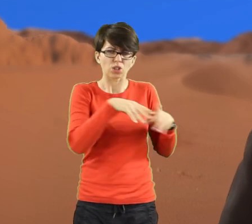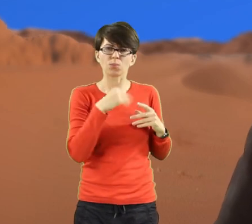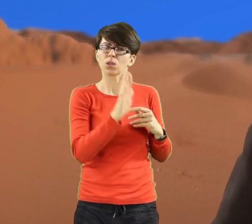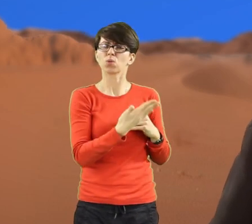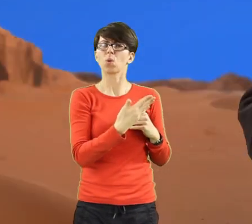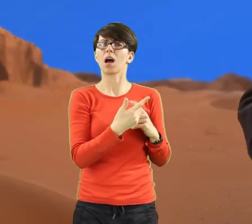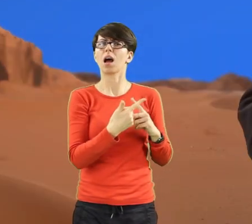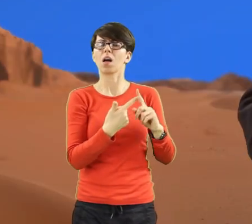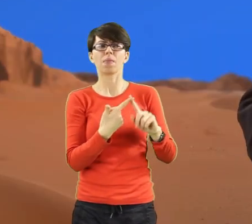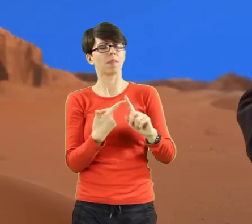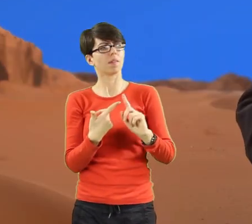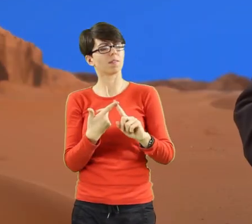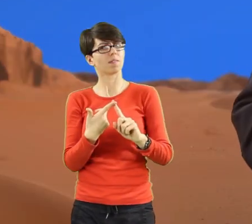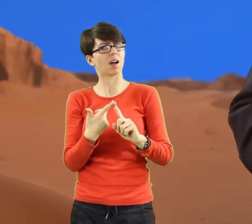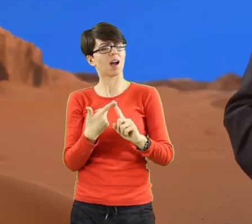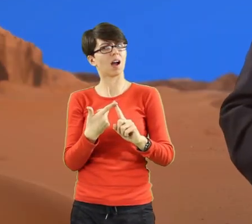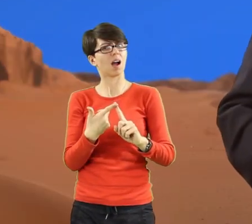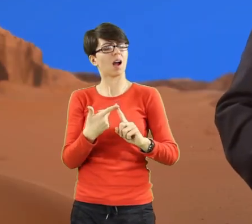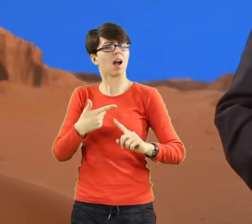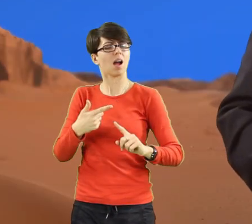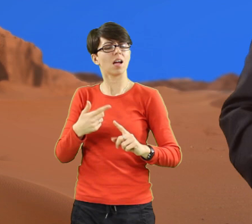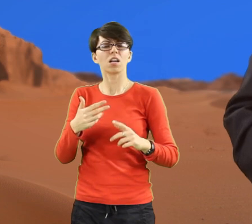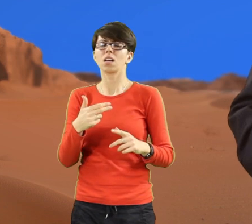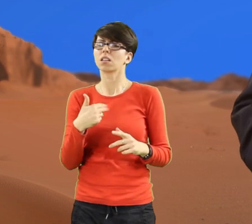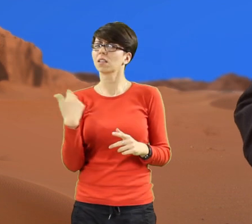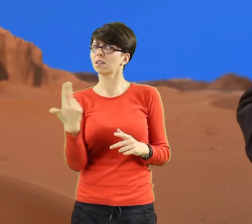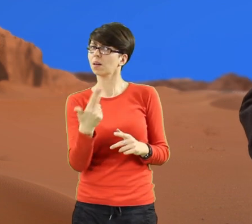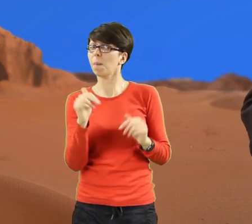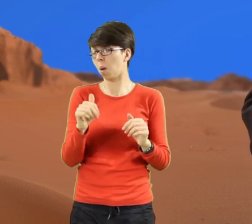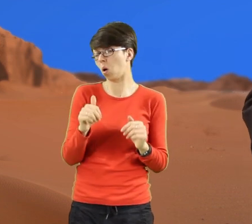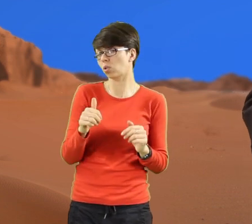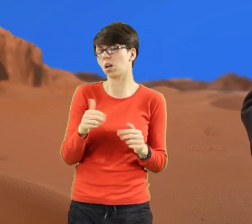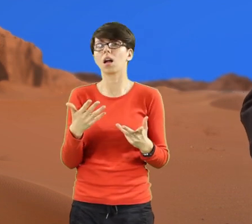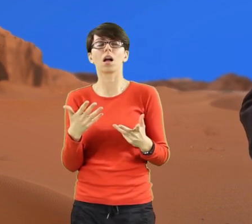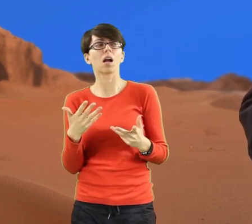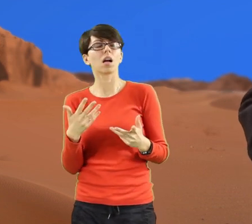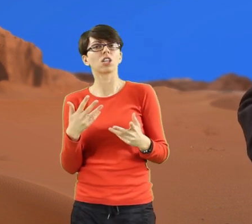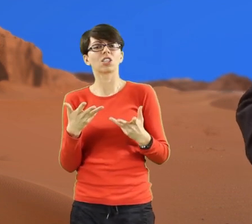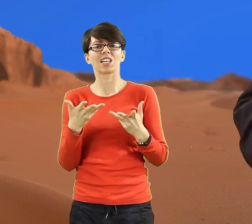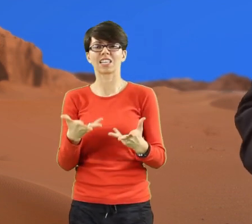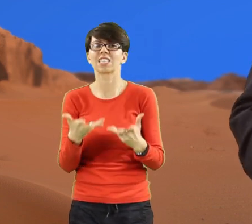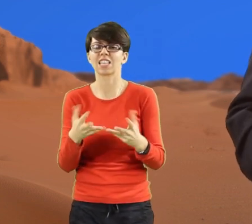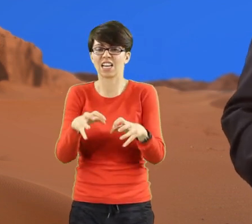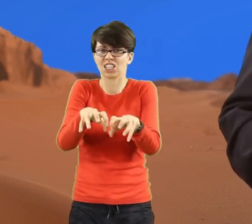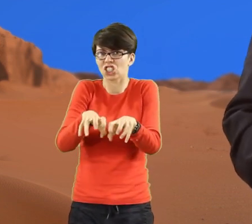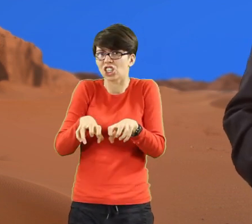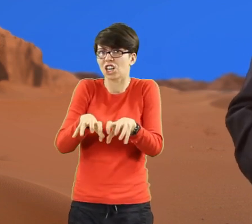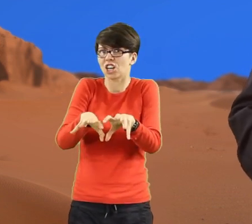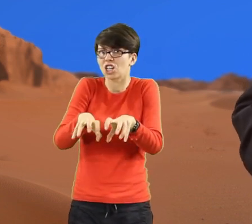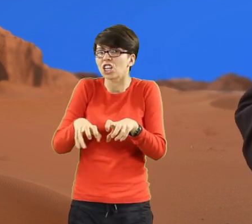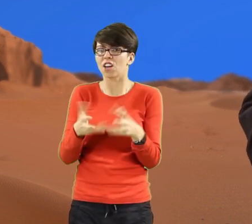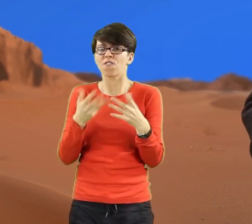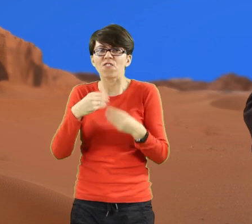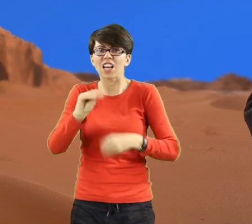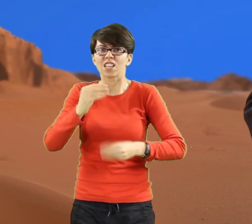konsumpcji? A któż z nas nie staną kiedyś wobec pokusy, wobec chęci, wobec pragnienia,